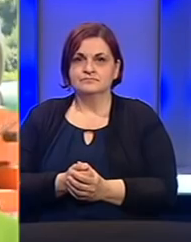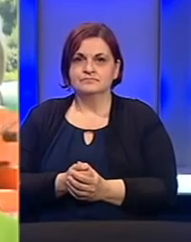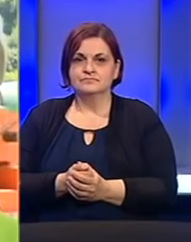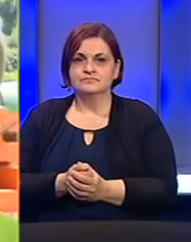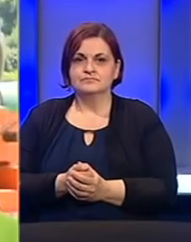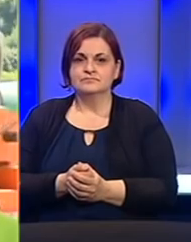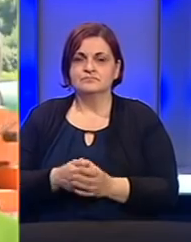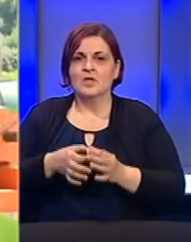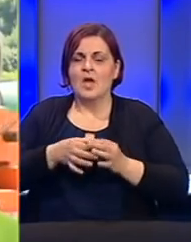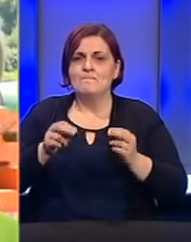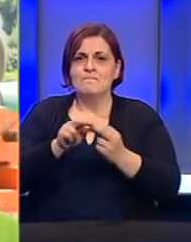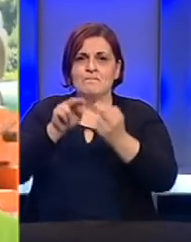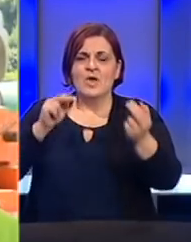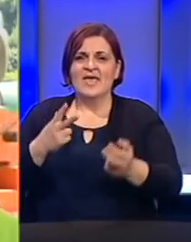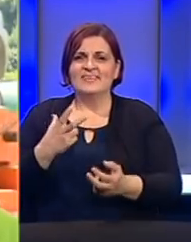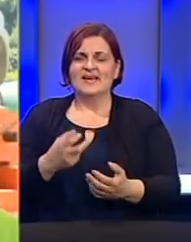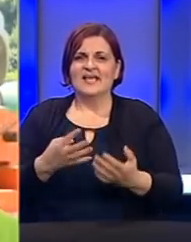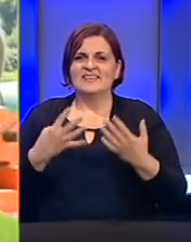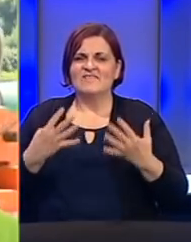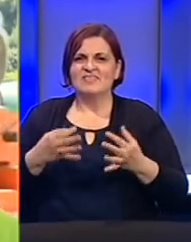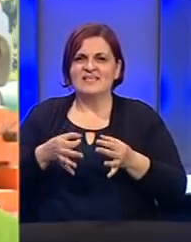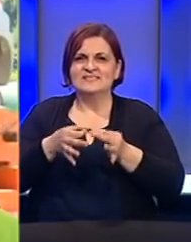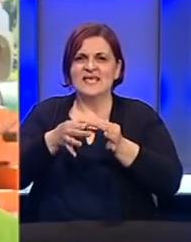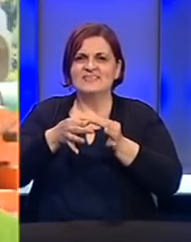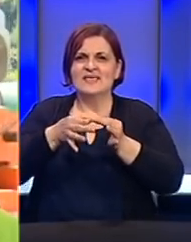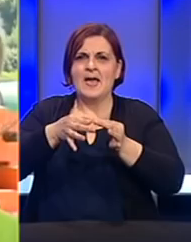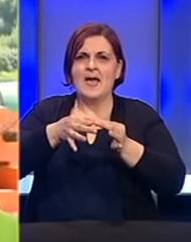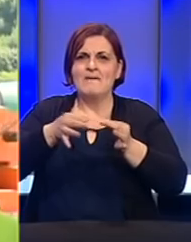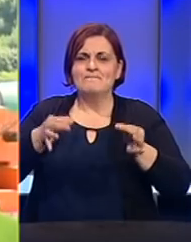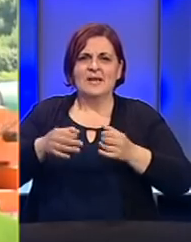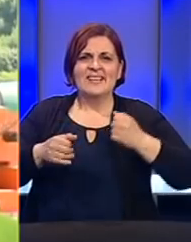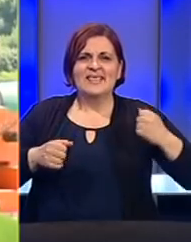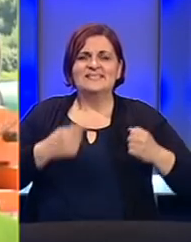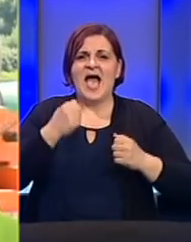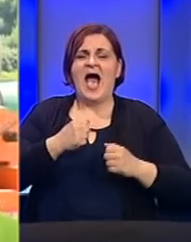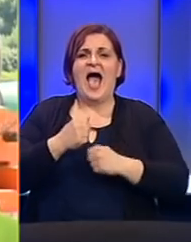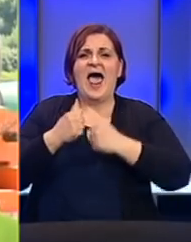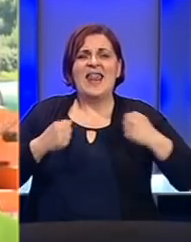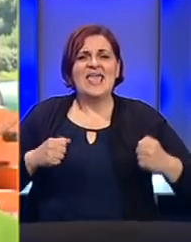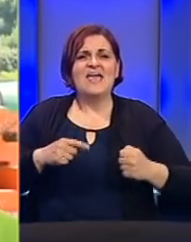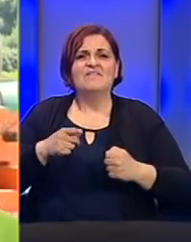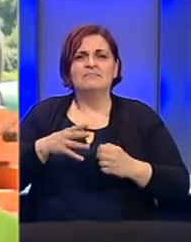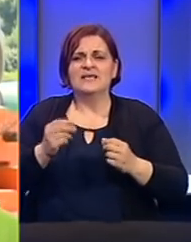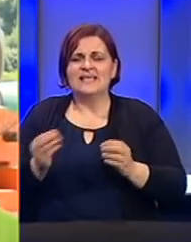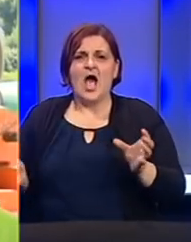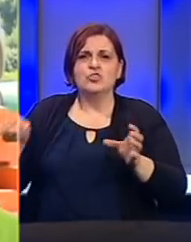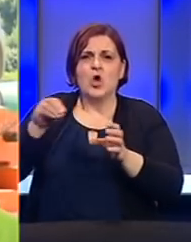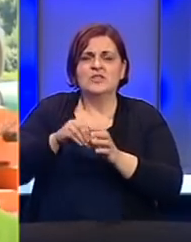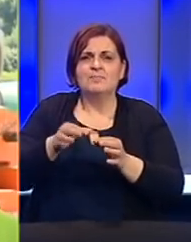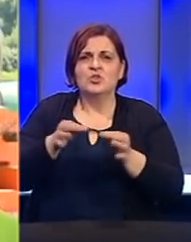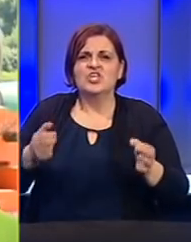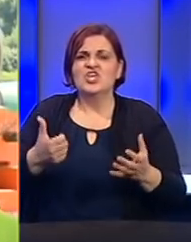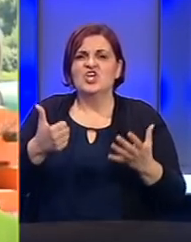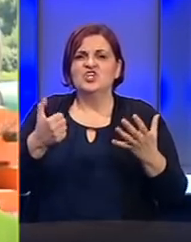Dužina mosta je 390 metara desnog mosta a lijevi most zajedno sa aneksom je dužine